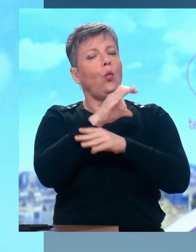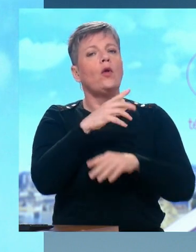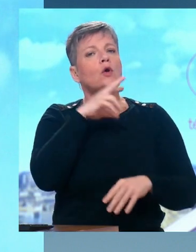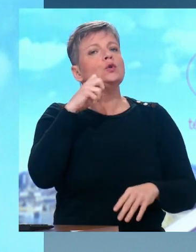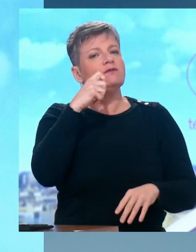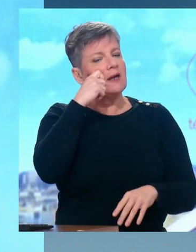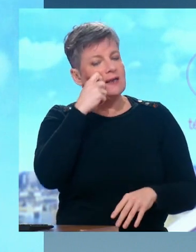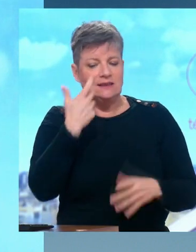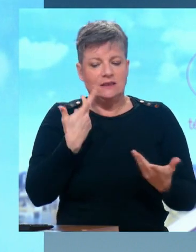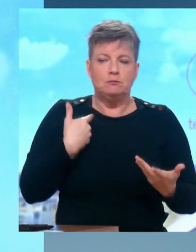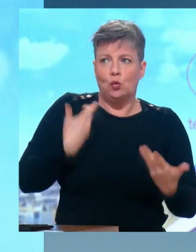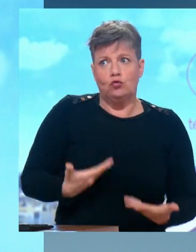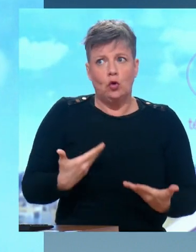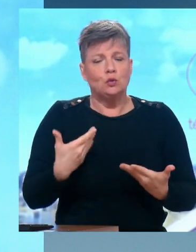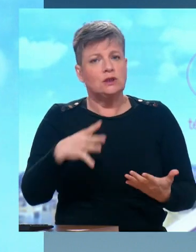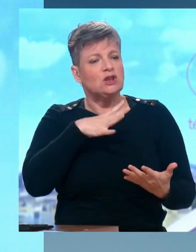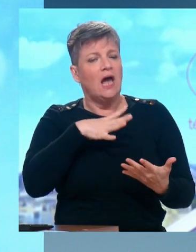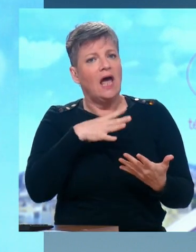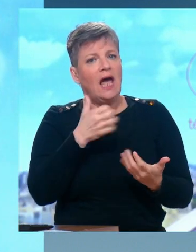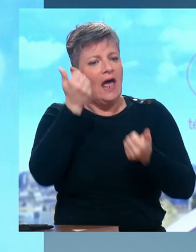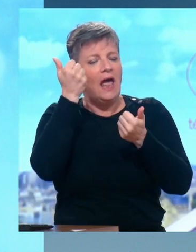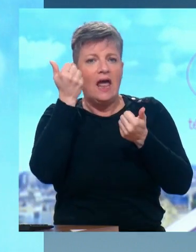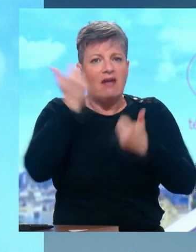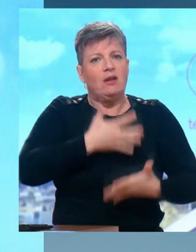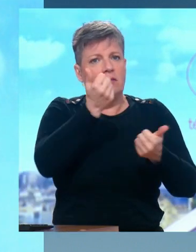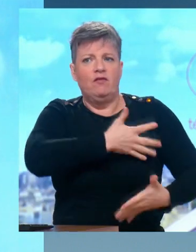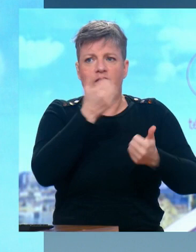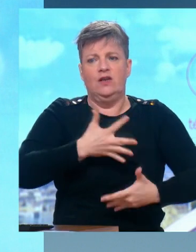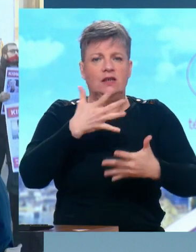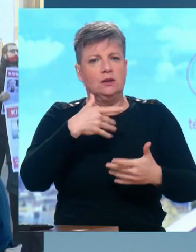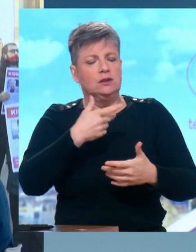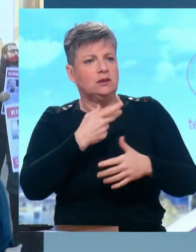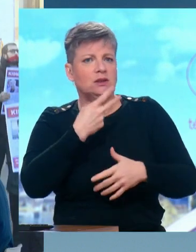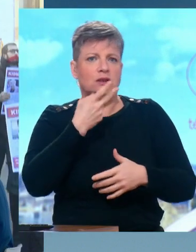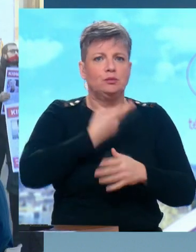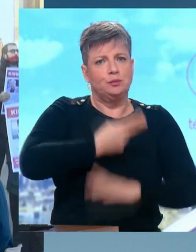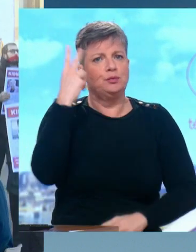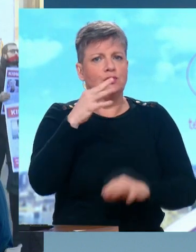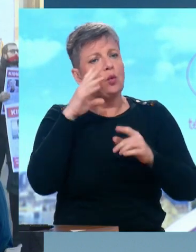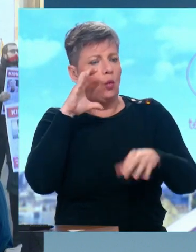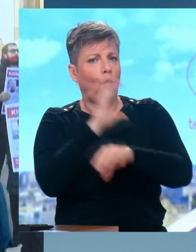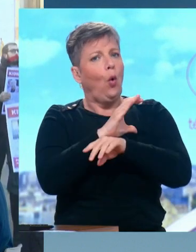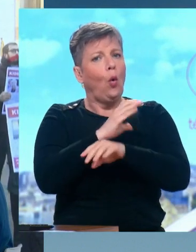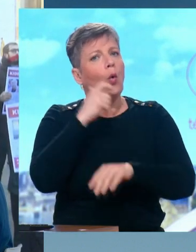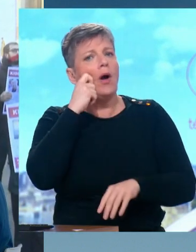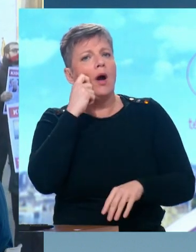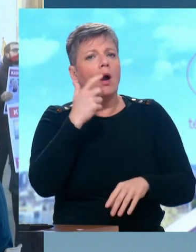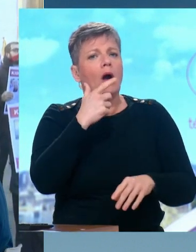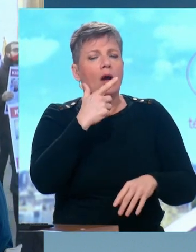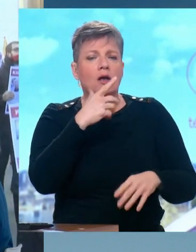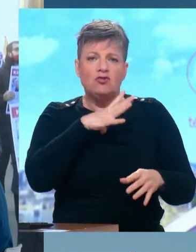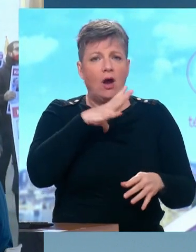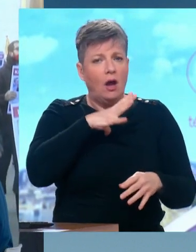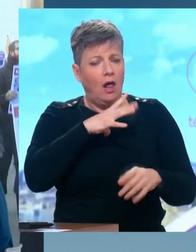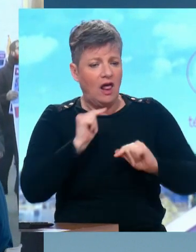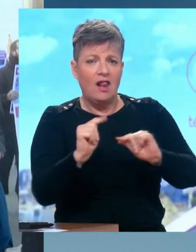les actes antisémites se développent, liés à ce contexte, c'est important, c'est important de le dire. Et le Parti